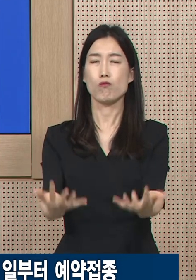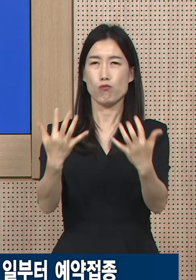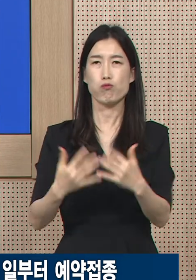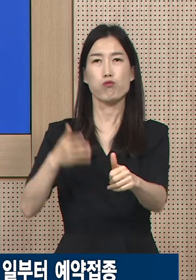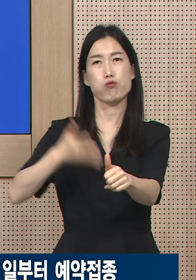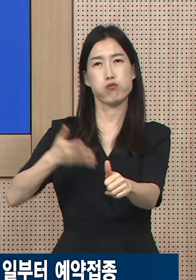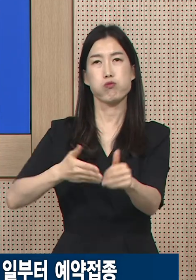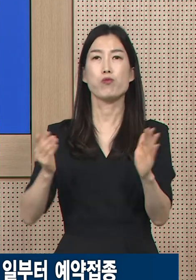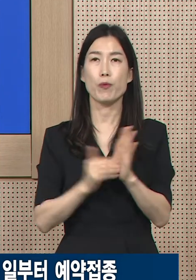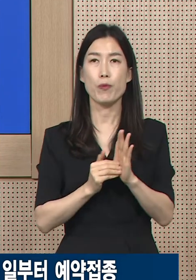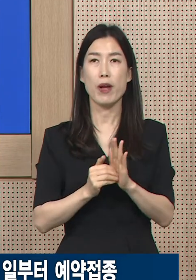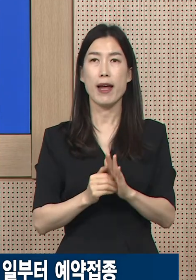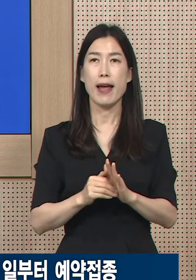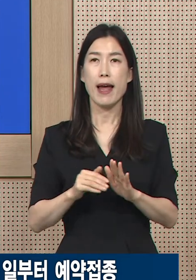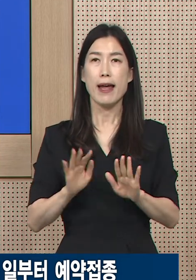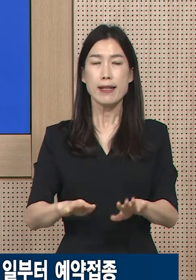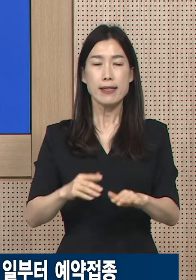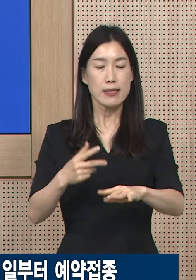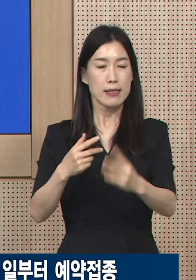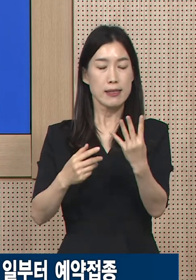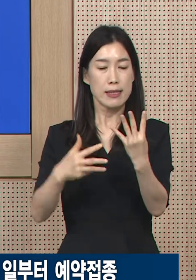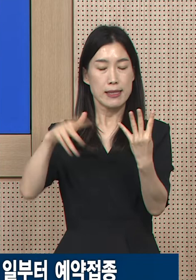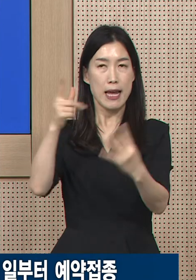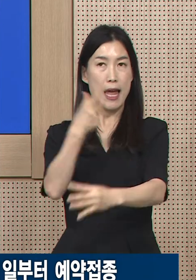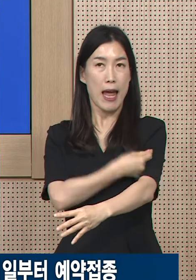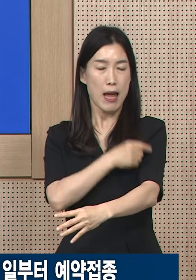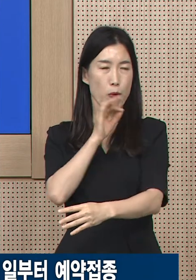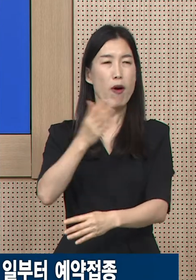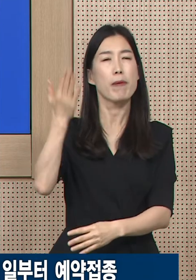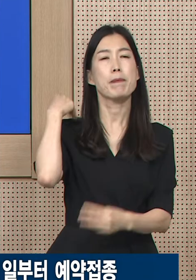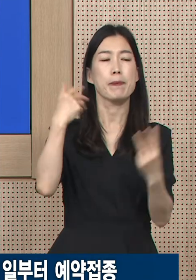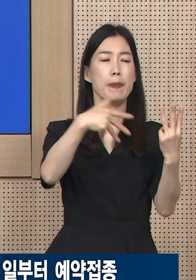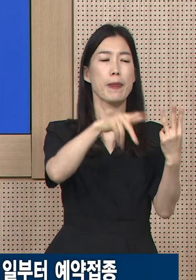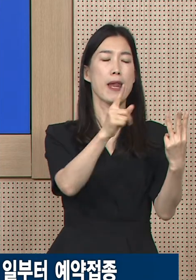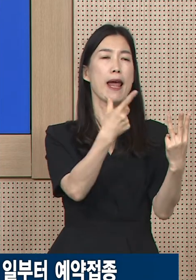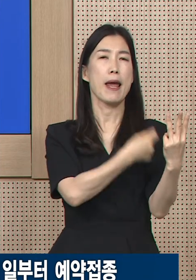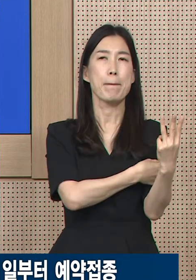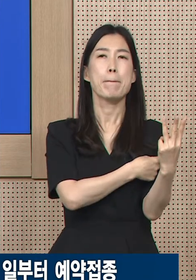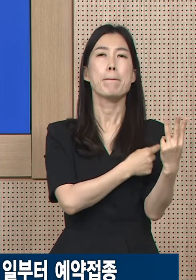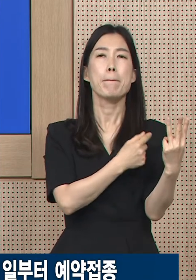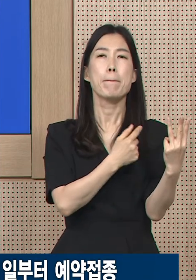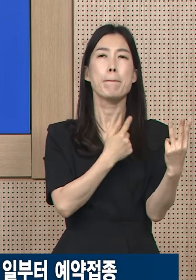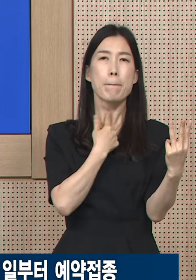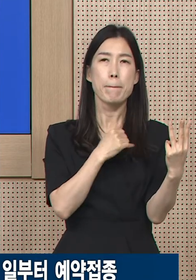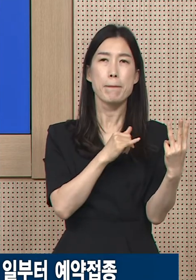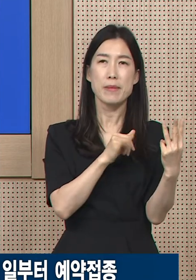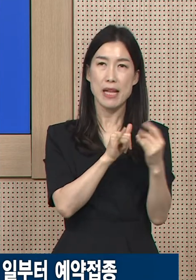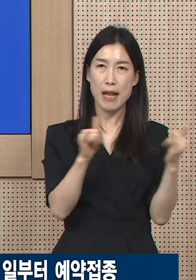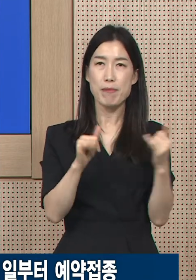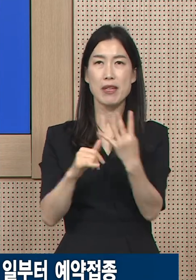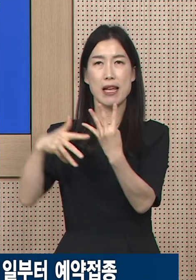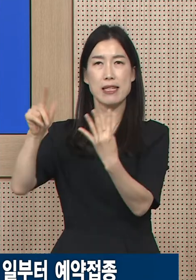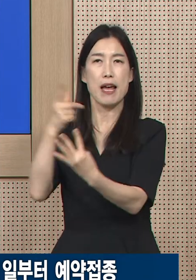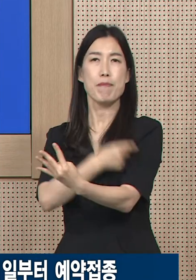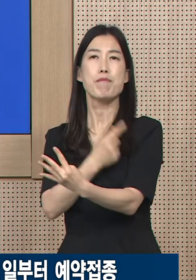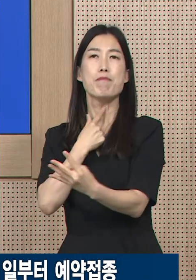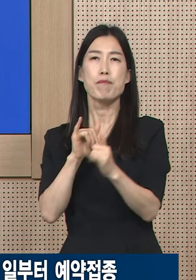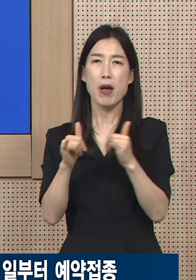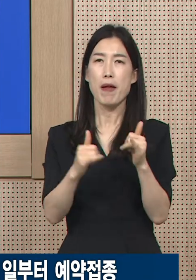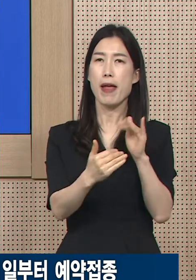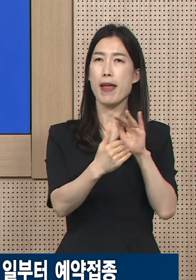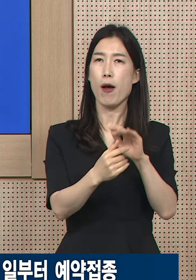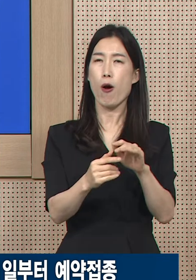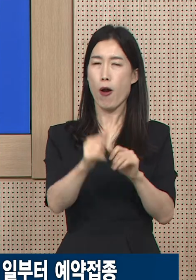국내 4차 접종 효과 분석 결과에 따르면 3차 접종군 대비 4차 접종군의 감염 예방 효과는 20%, 중증암 및 사망